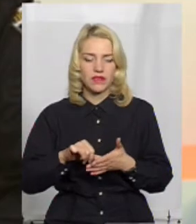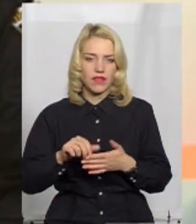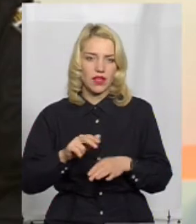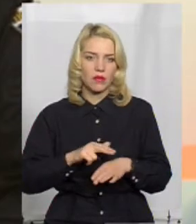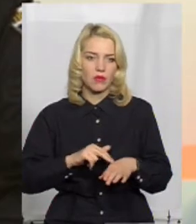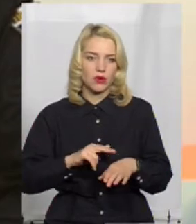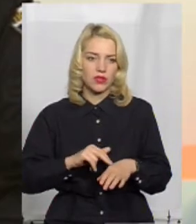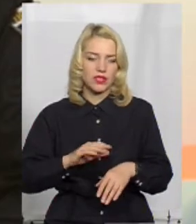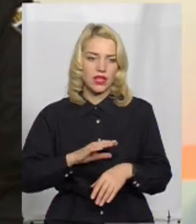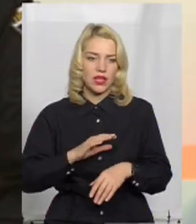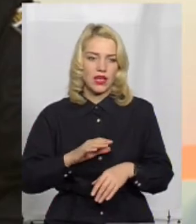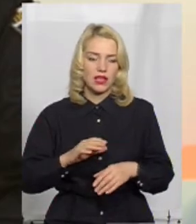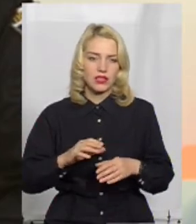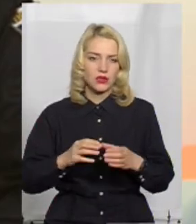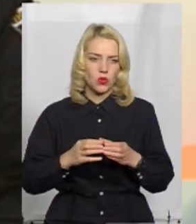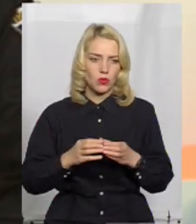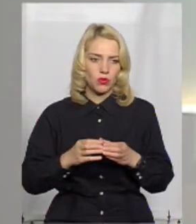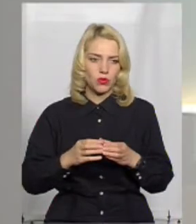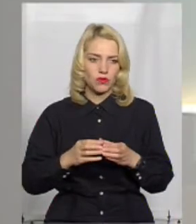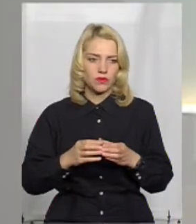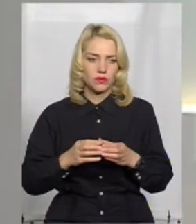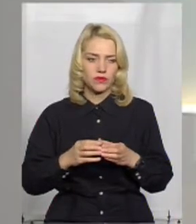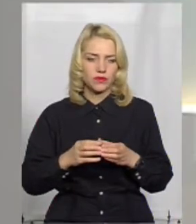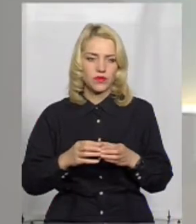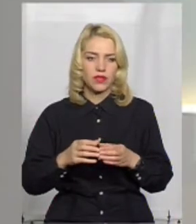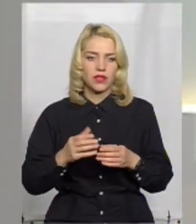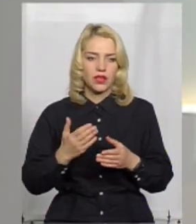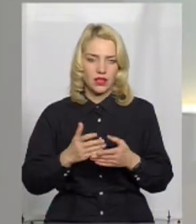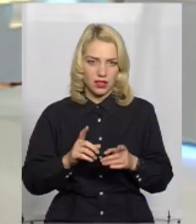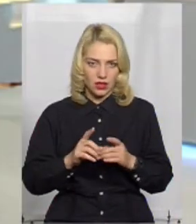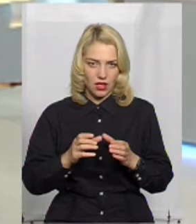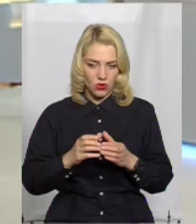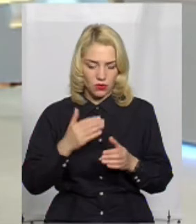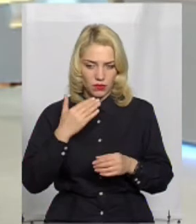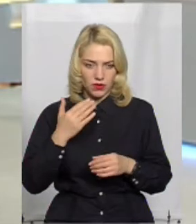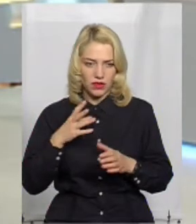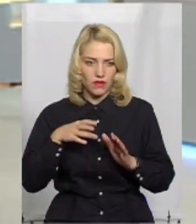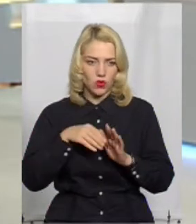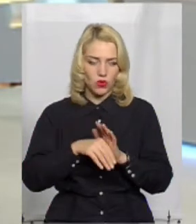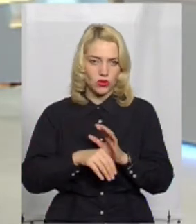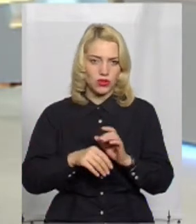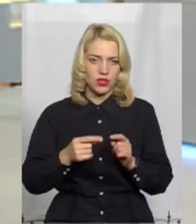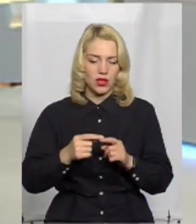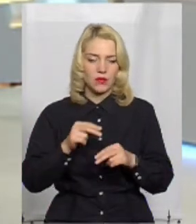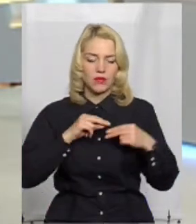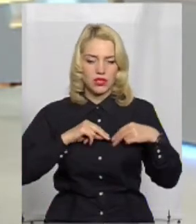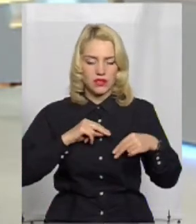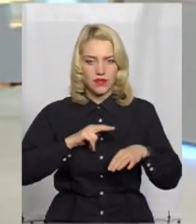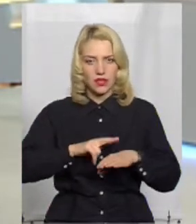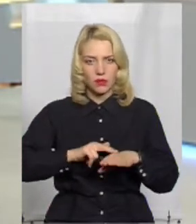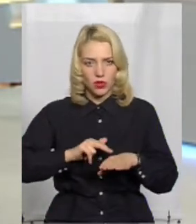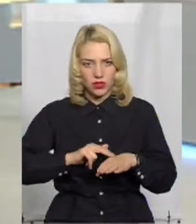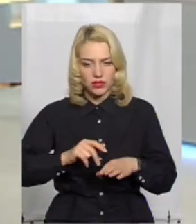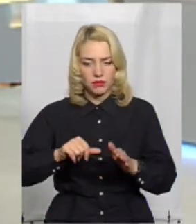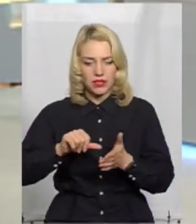поліції, з експортною групою. А у є така група експортною? Так. До складу якої входять, в принципі, працівники поліції,